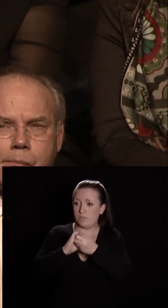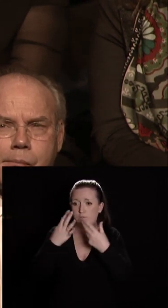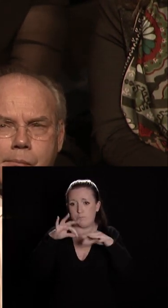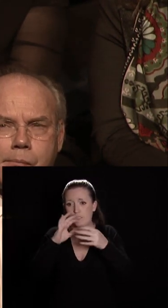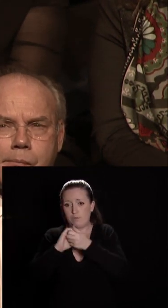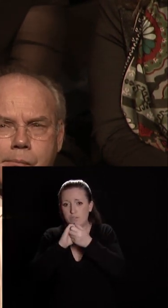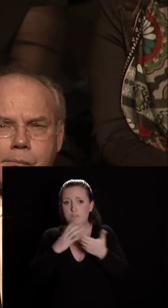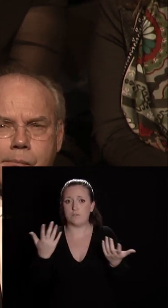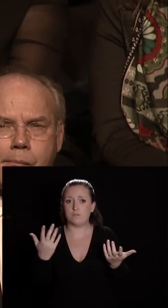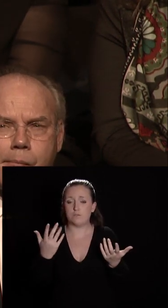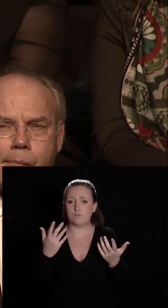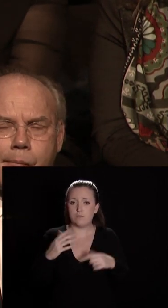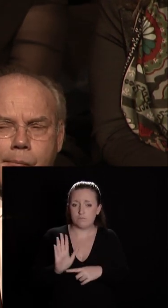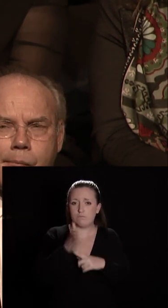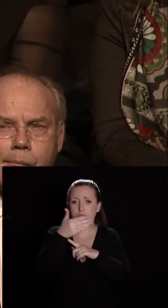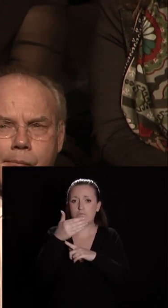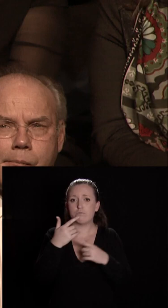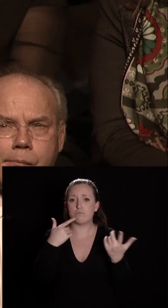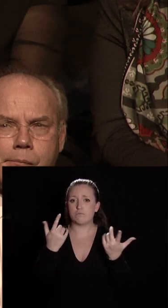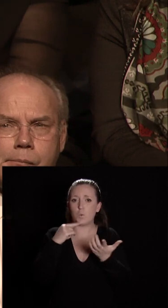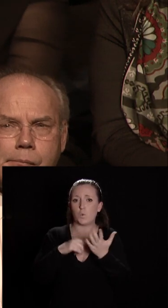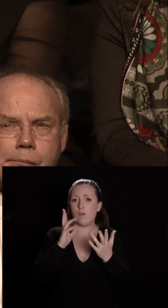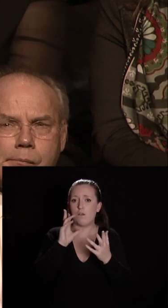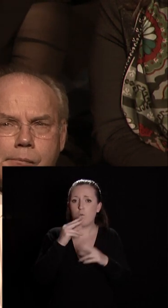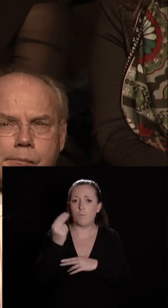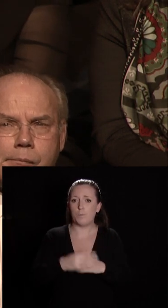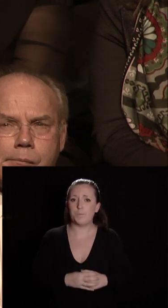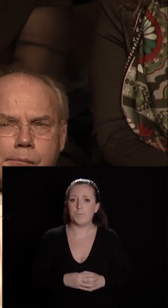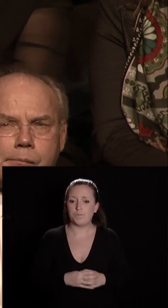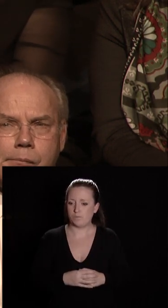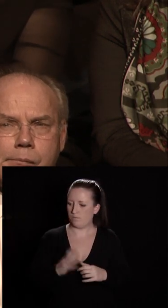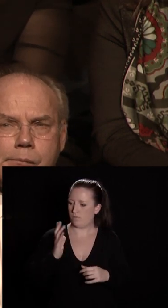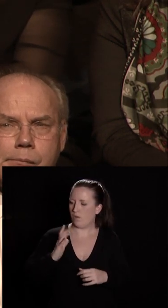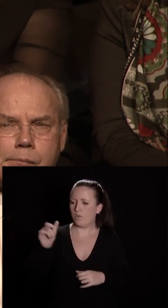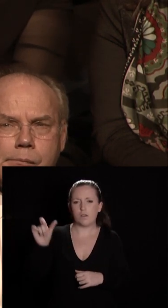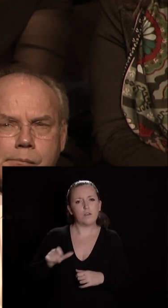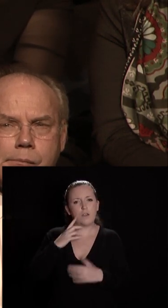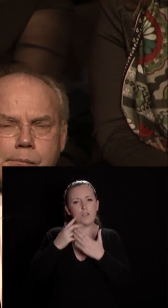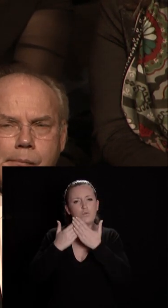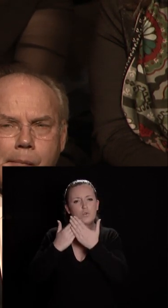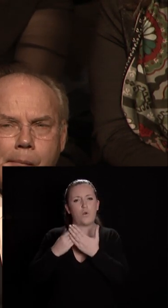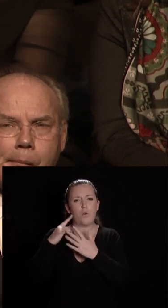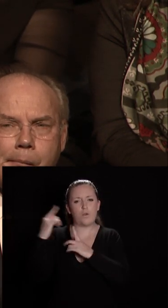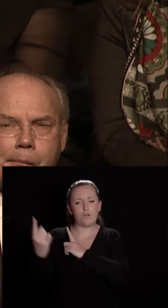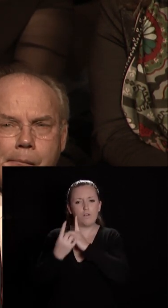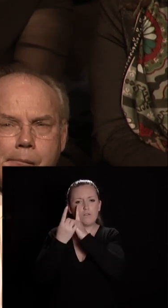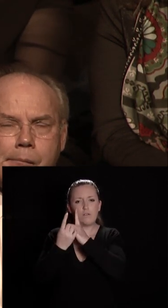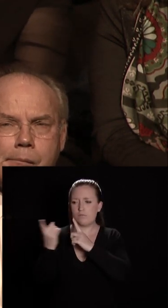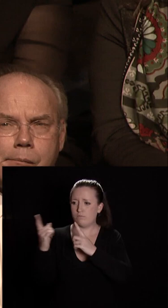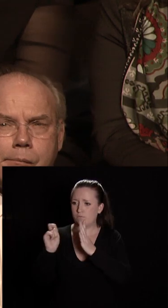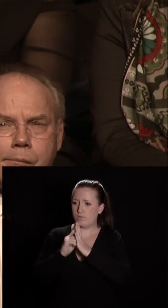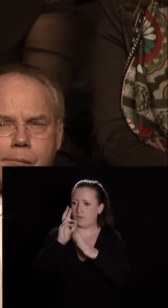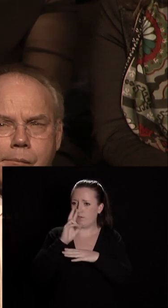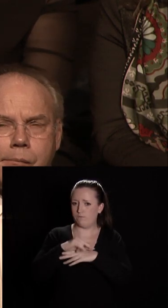la patrie des droits de l'homme parmi eux un ancien étudiant que j'ai reçu dernièrement à l'occasion de sa visite